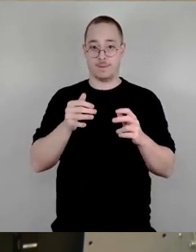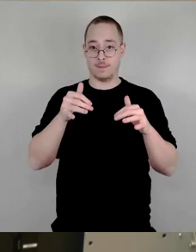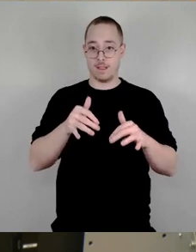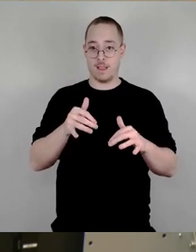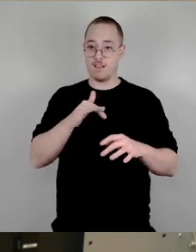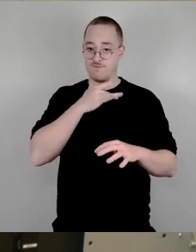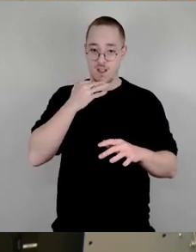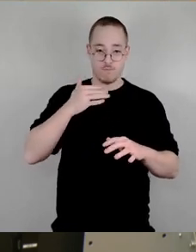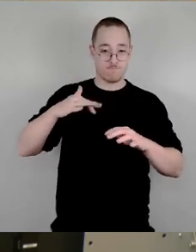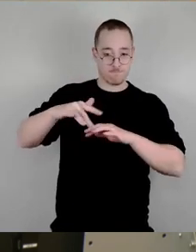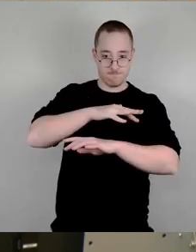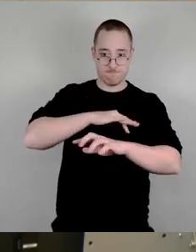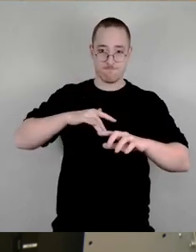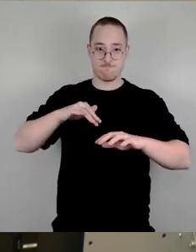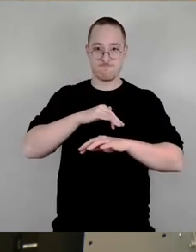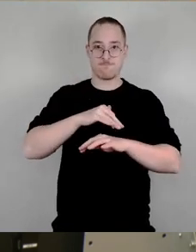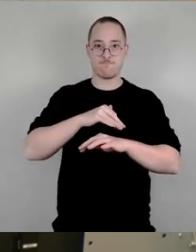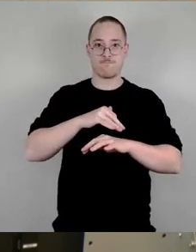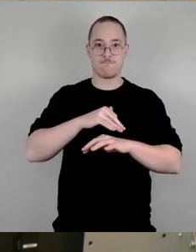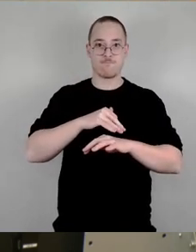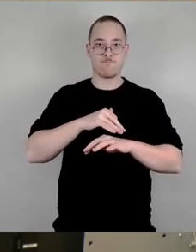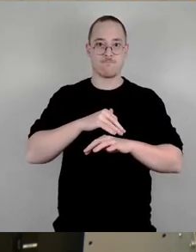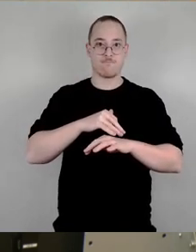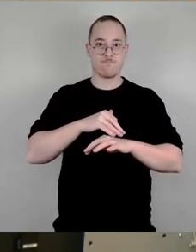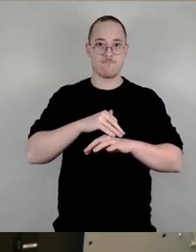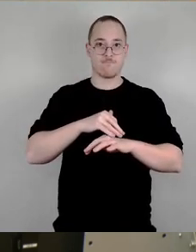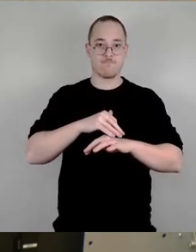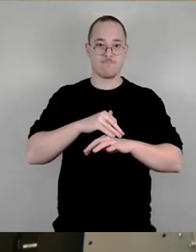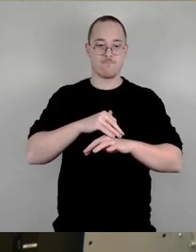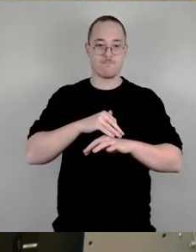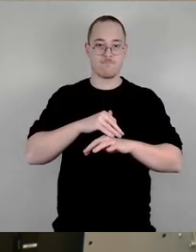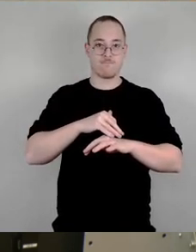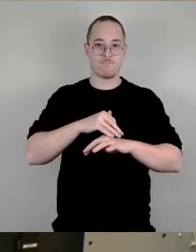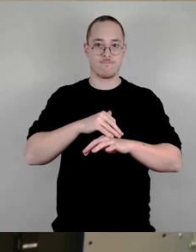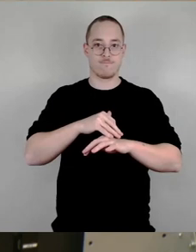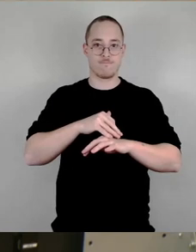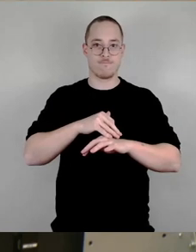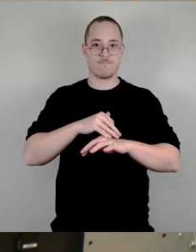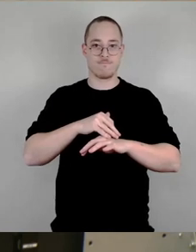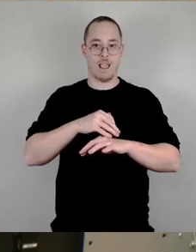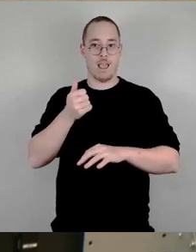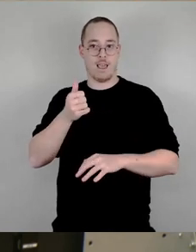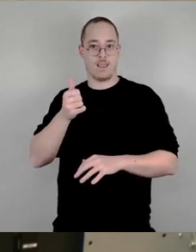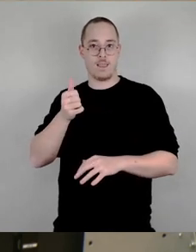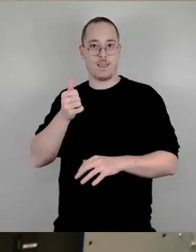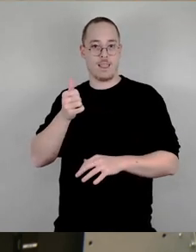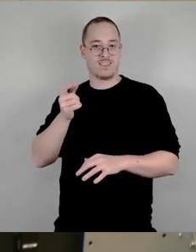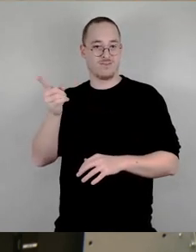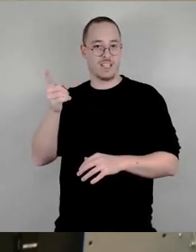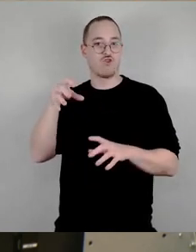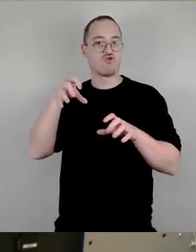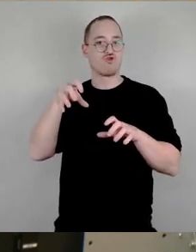Und da ist relativ wenig gekommen in dieser Erarbeitung Und wir haben es trotzdem reingeschrieben Am Ende muss der Stadtsportbund sich